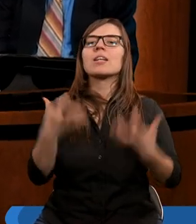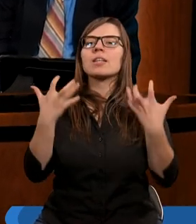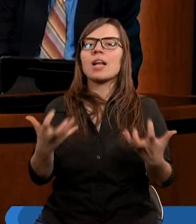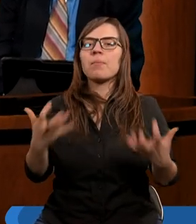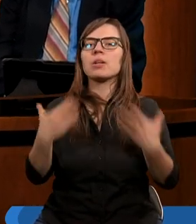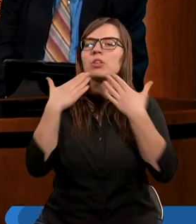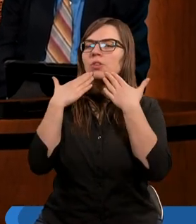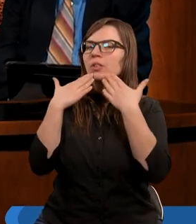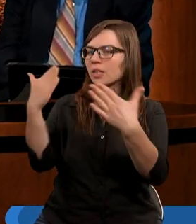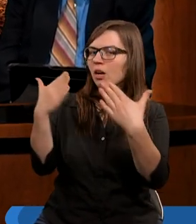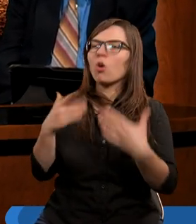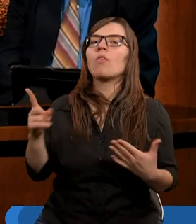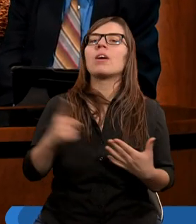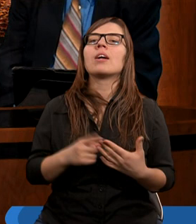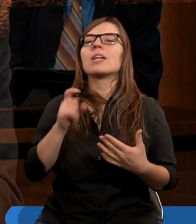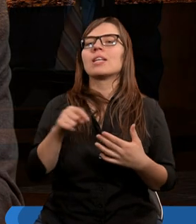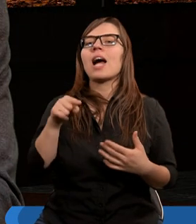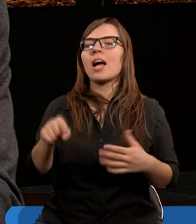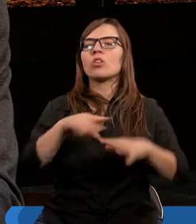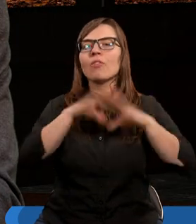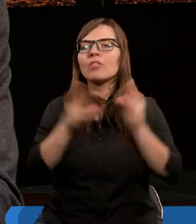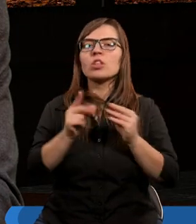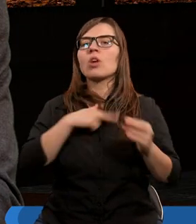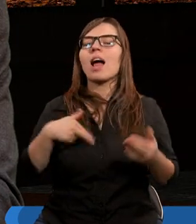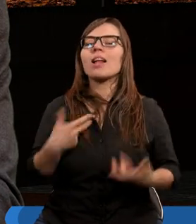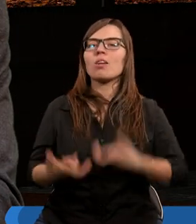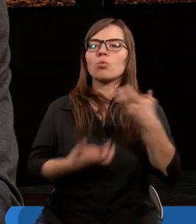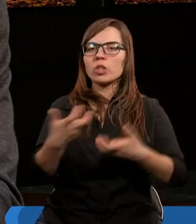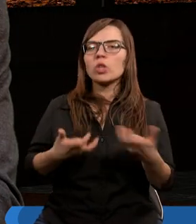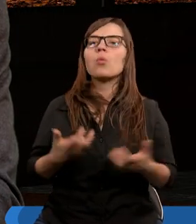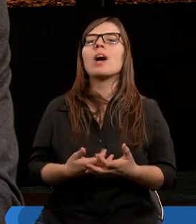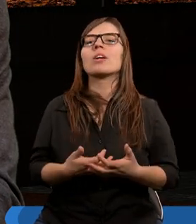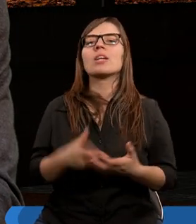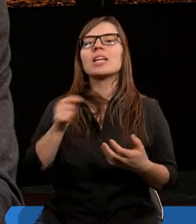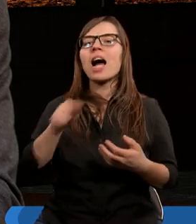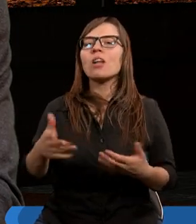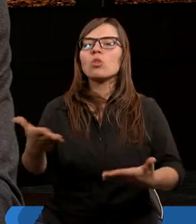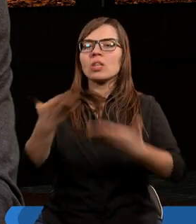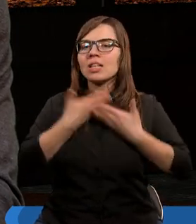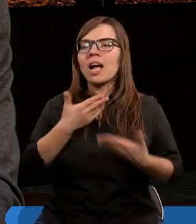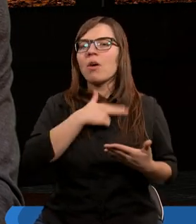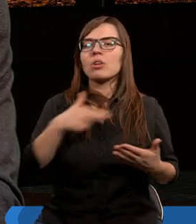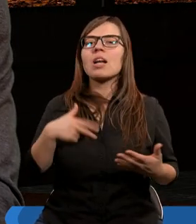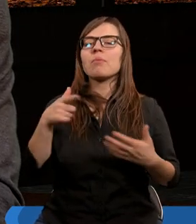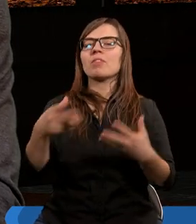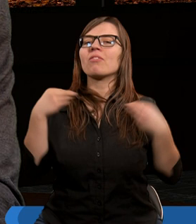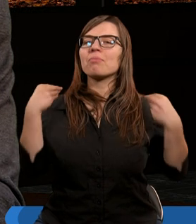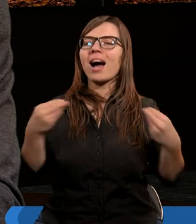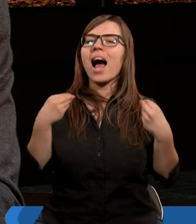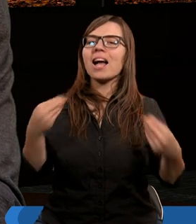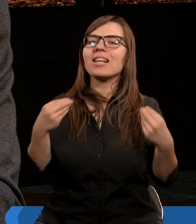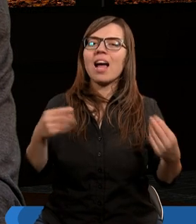chcemy dziękować za to wszystko, co dla nas uczyniłeś. Za to, że dałeś nam takie wspaniałe